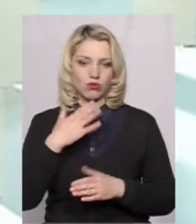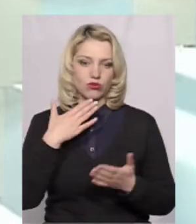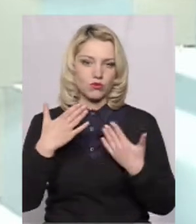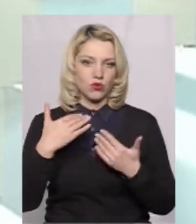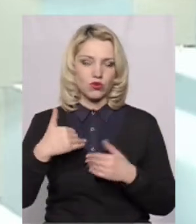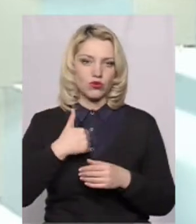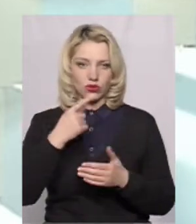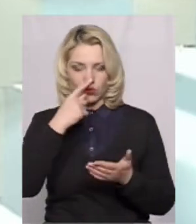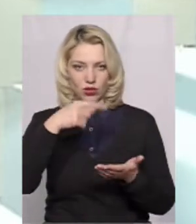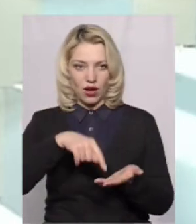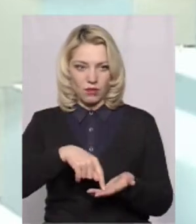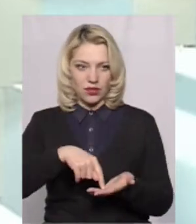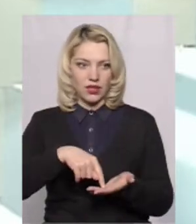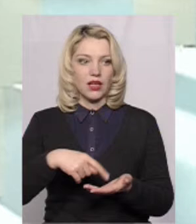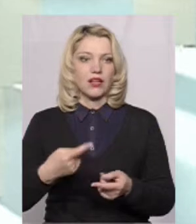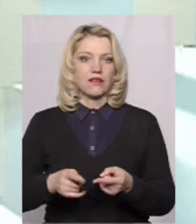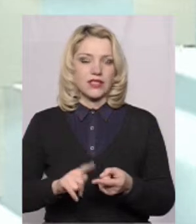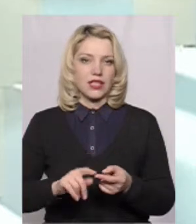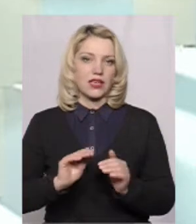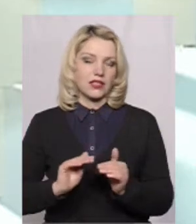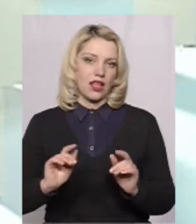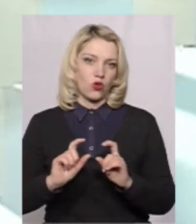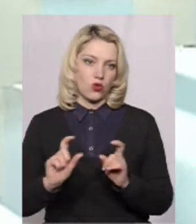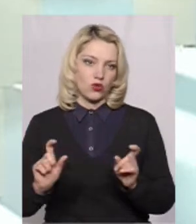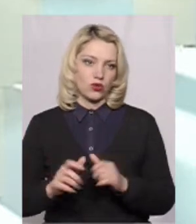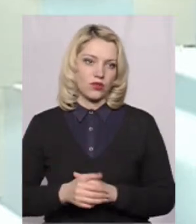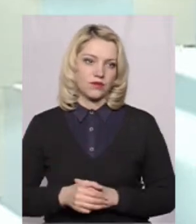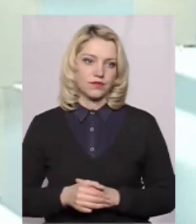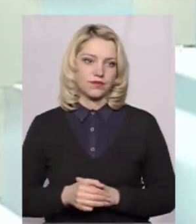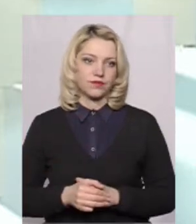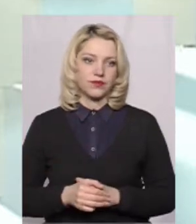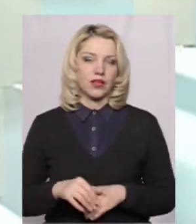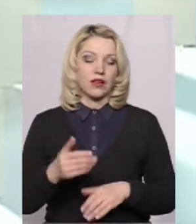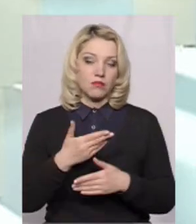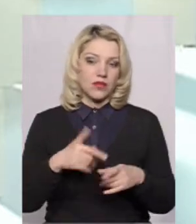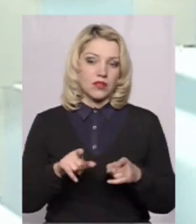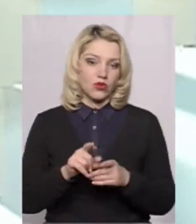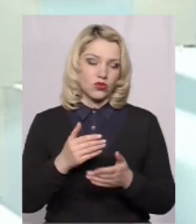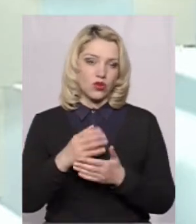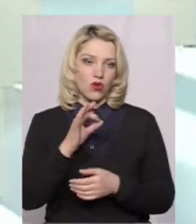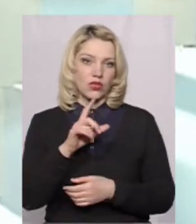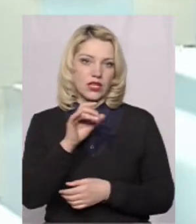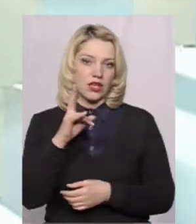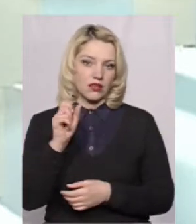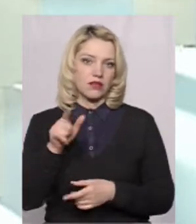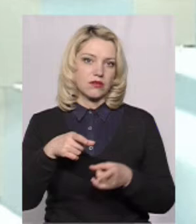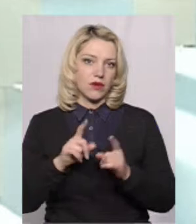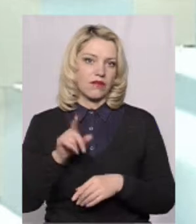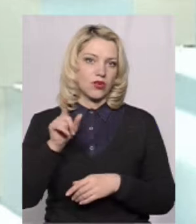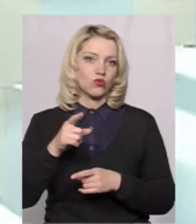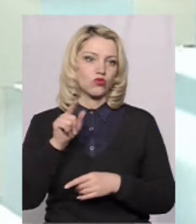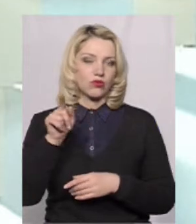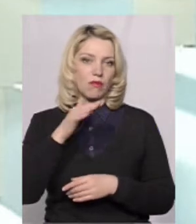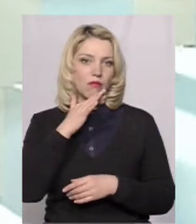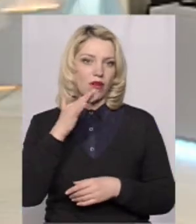хочуть потрапити в якийсь такий садочок. От. Ну, також, напевно, Озер, насправді, тому що там дуже